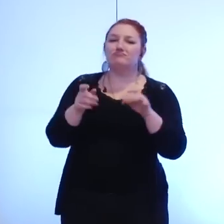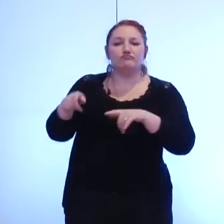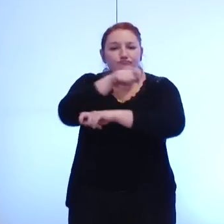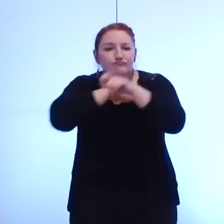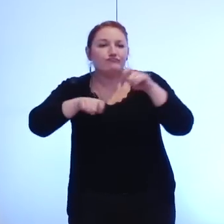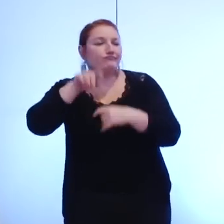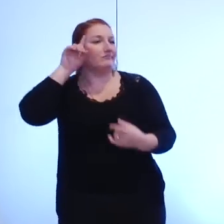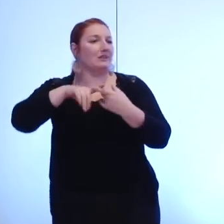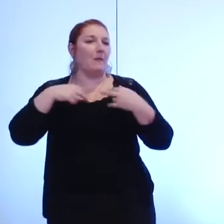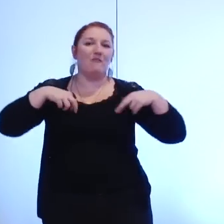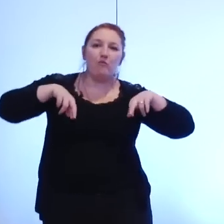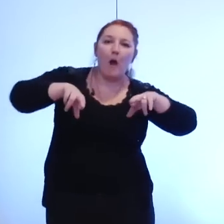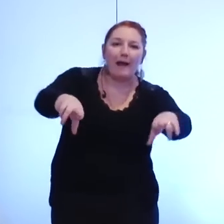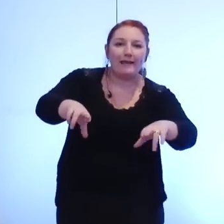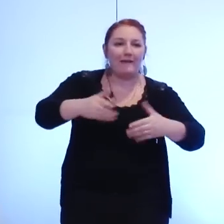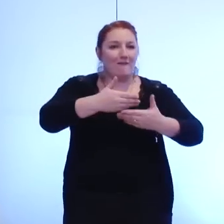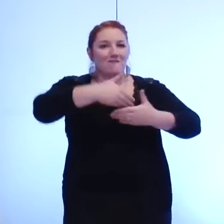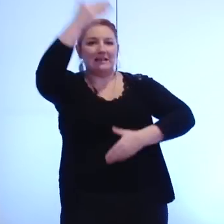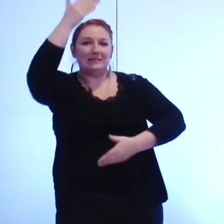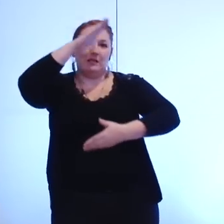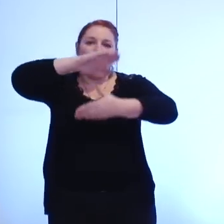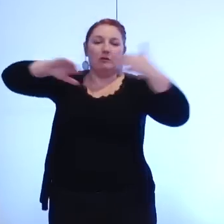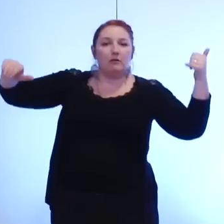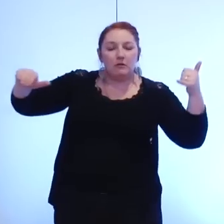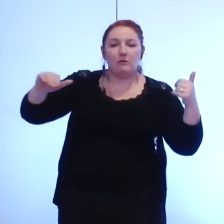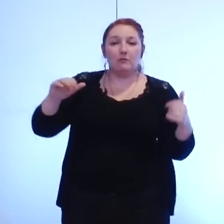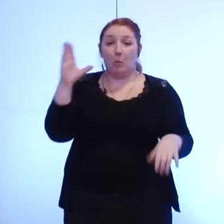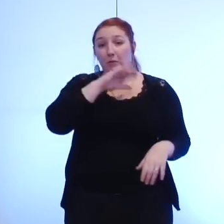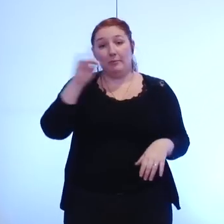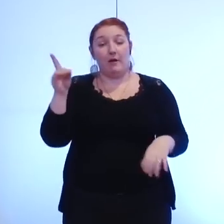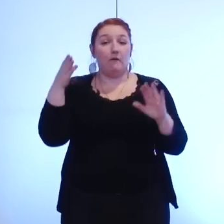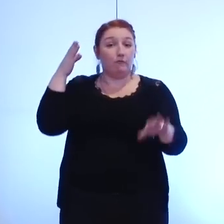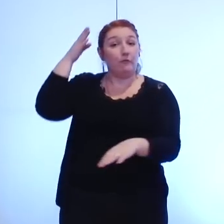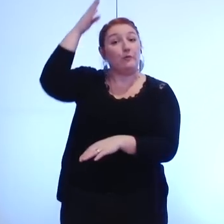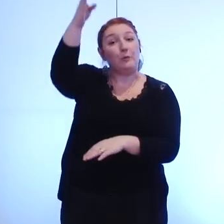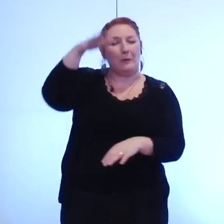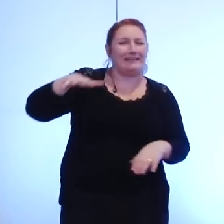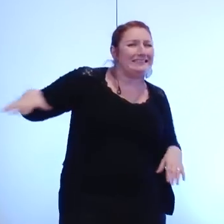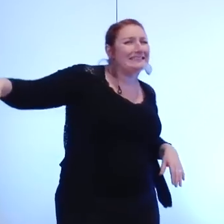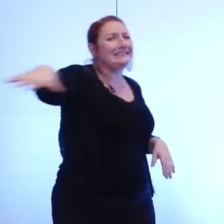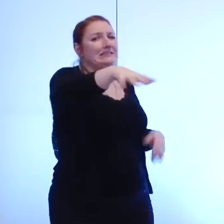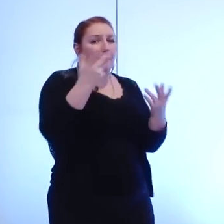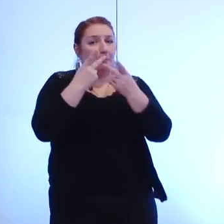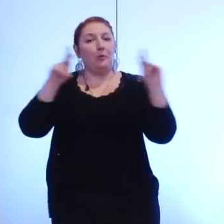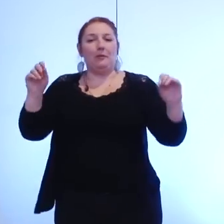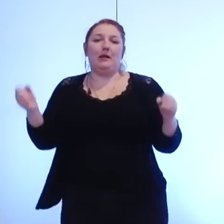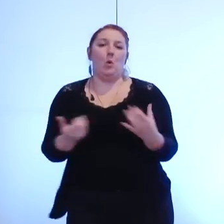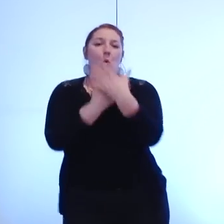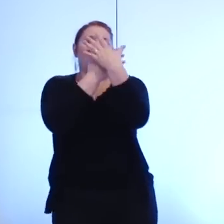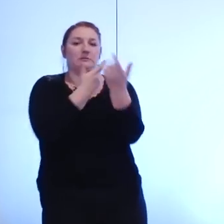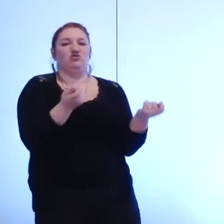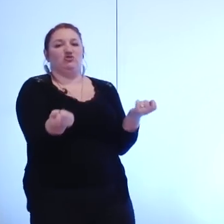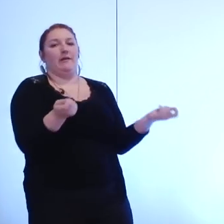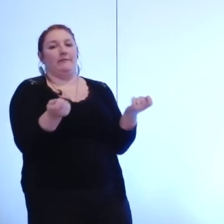façade nous n'oublions pas que c'est l'ensemble des espaces publics qui seront demain sous la compétence de la métropole l'espace